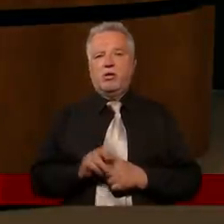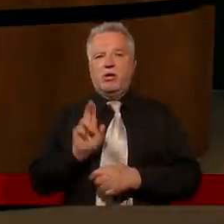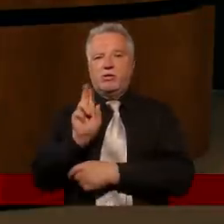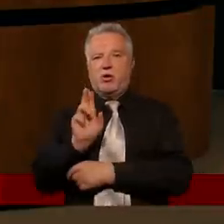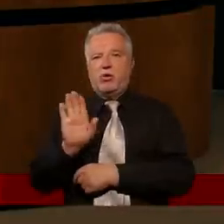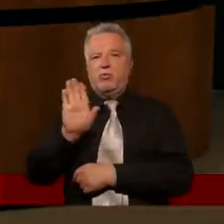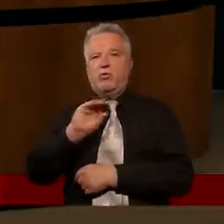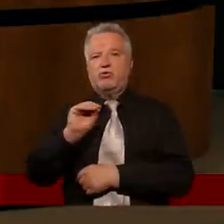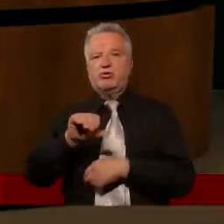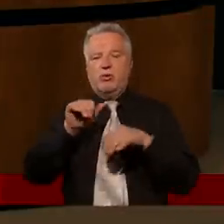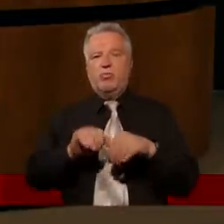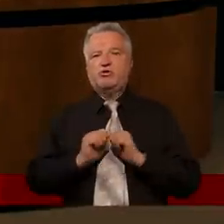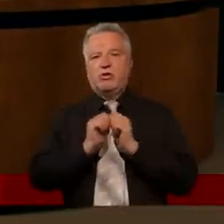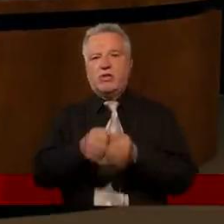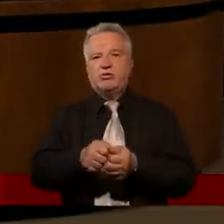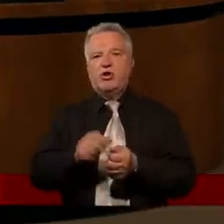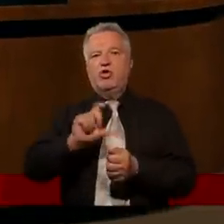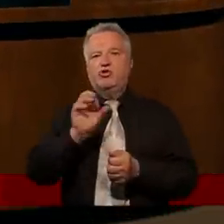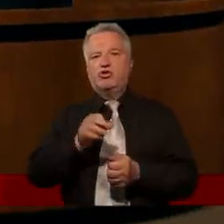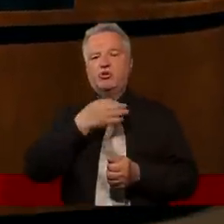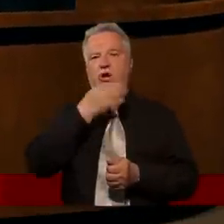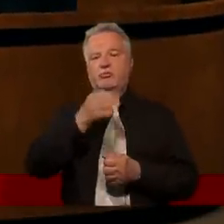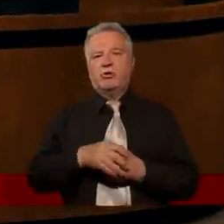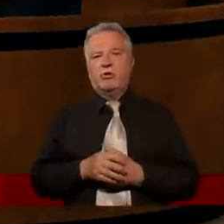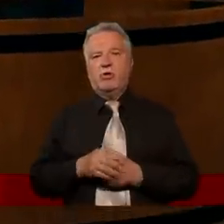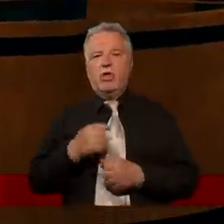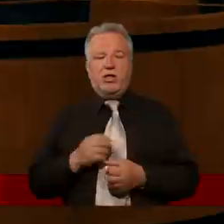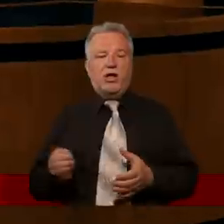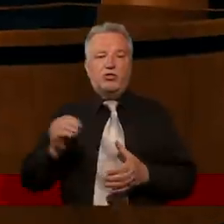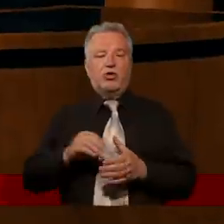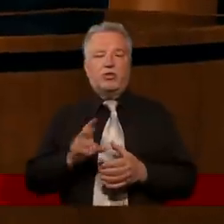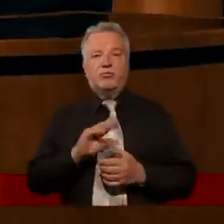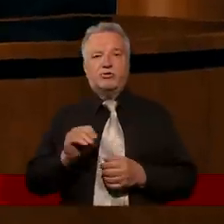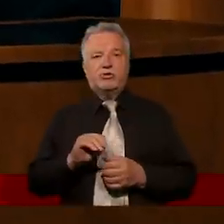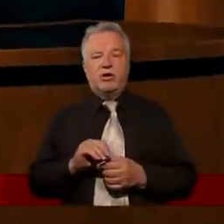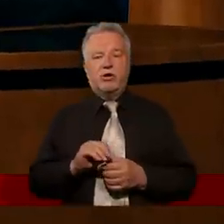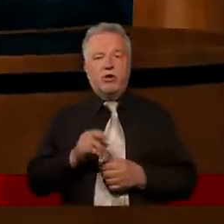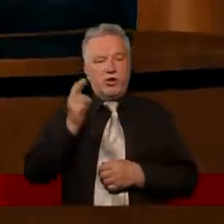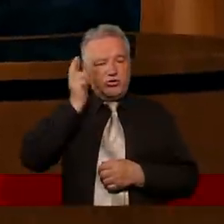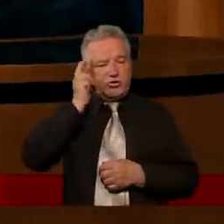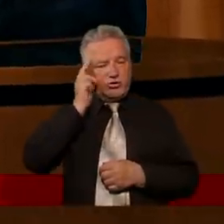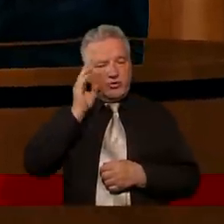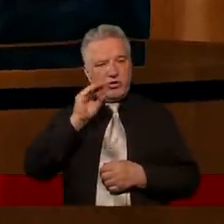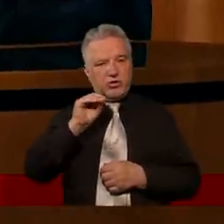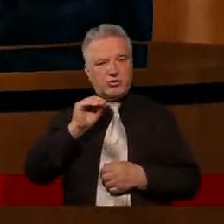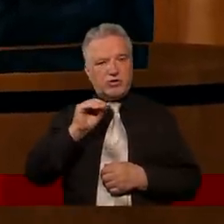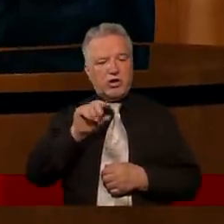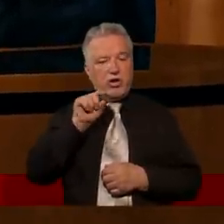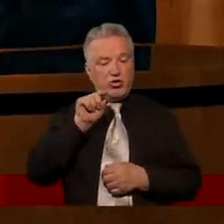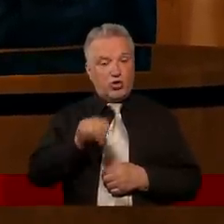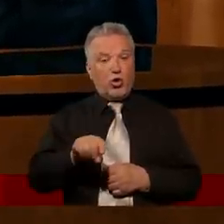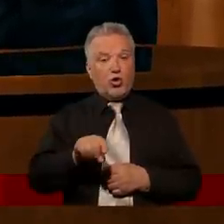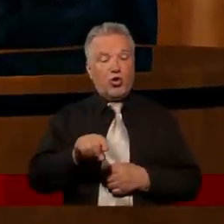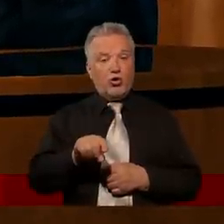Zaufanie Bogu, że może dać coś lepszego. Ja bym jeszcze dodała, że w ogóle zdanie sobie sprawy, że to nas od Boga oddziela.